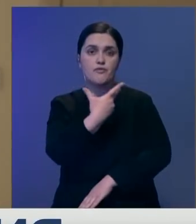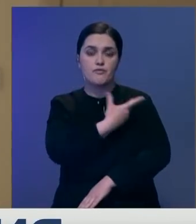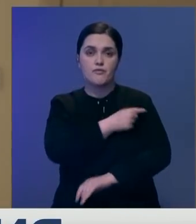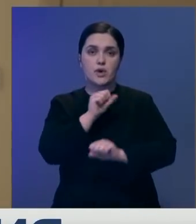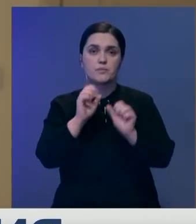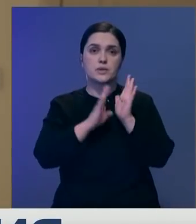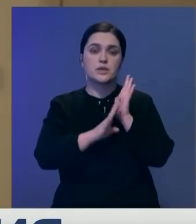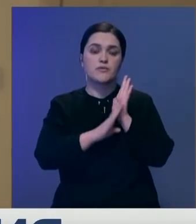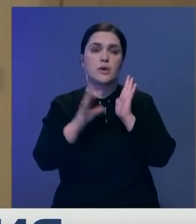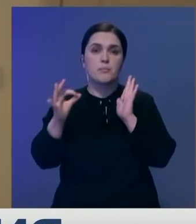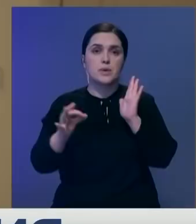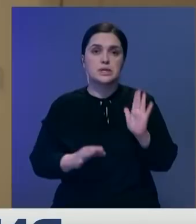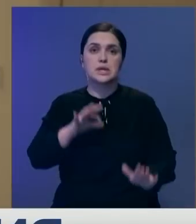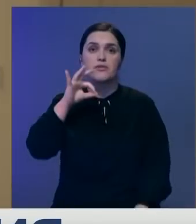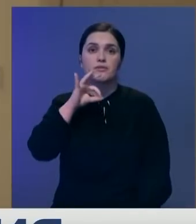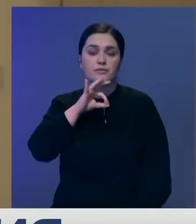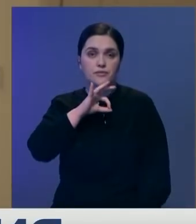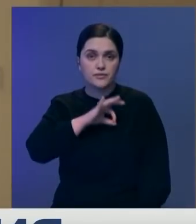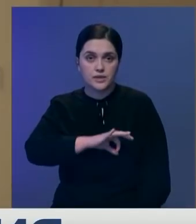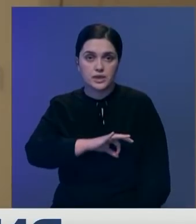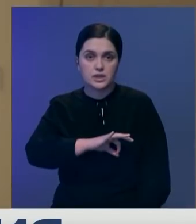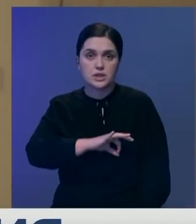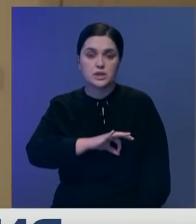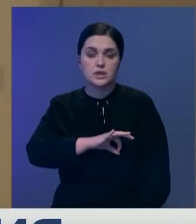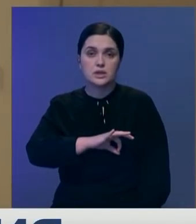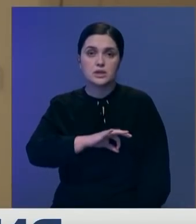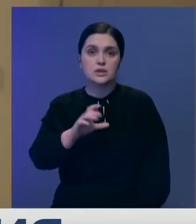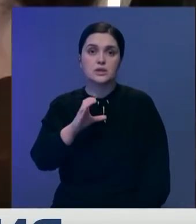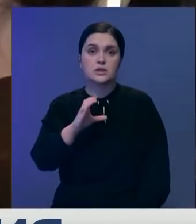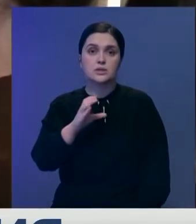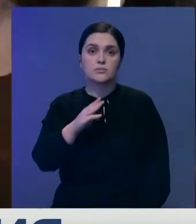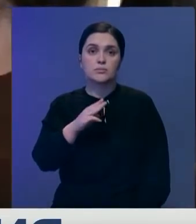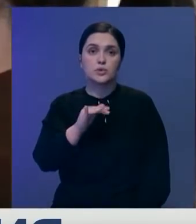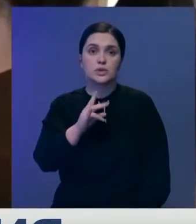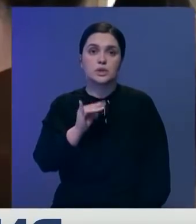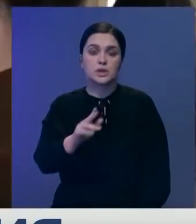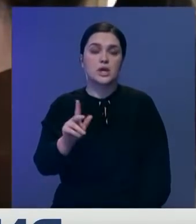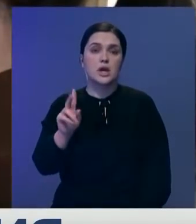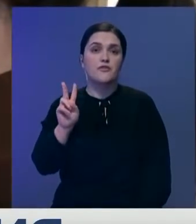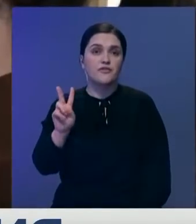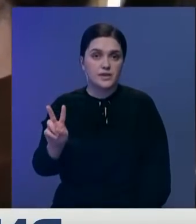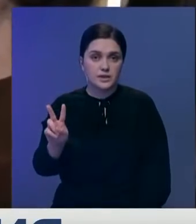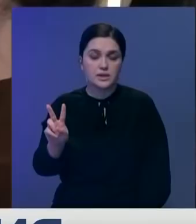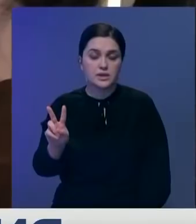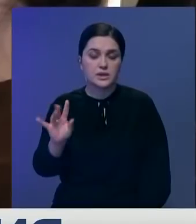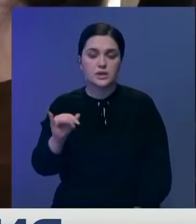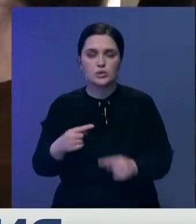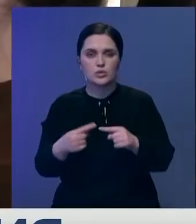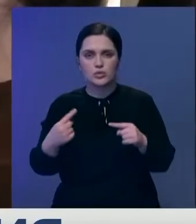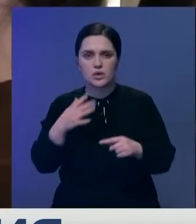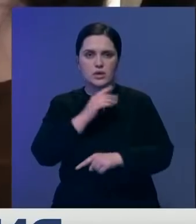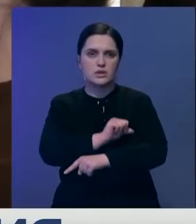90% эффективности. В данном случае «Спутник ВИМ» и другие также иностранные